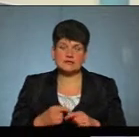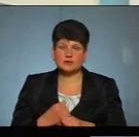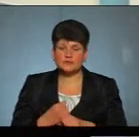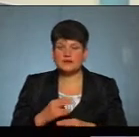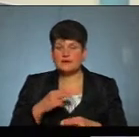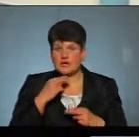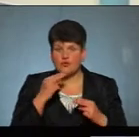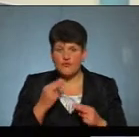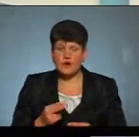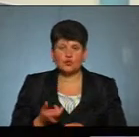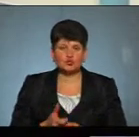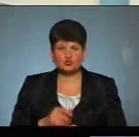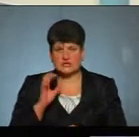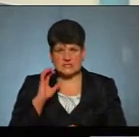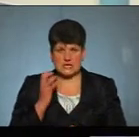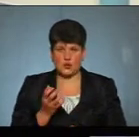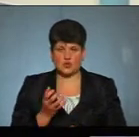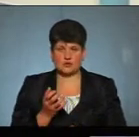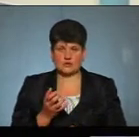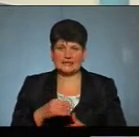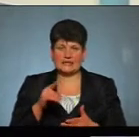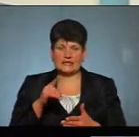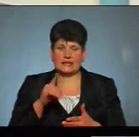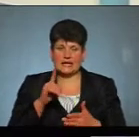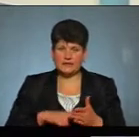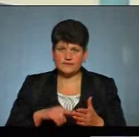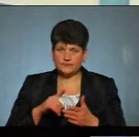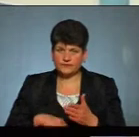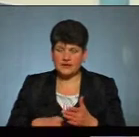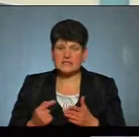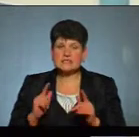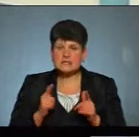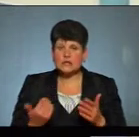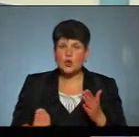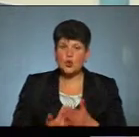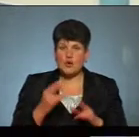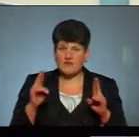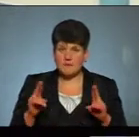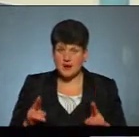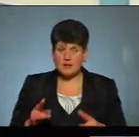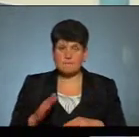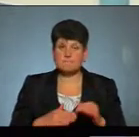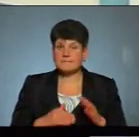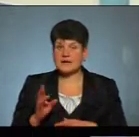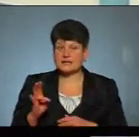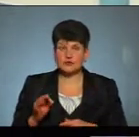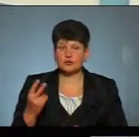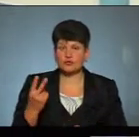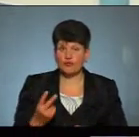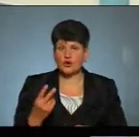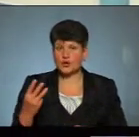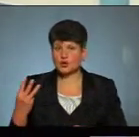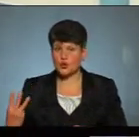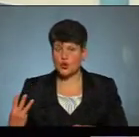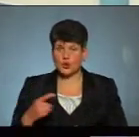увагу дуже серйозно на релігійні установи. Згідно цих нових правил, практично двоє-троє осіб